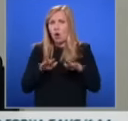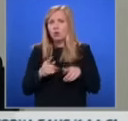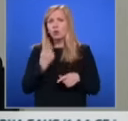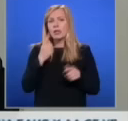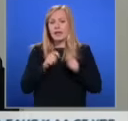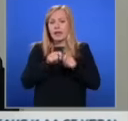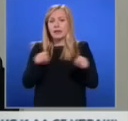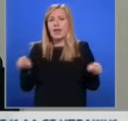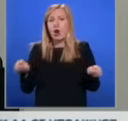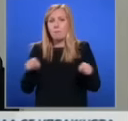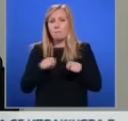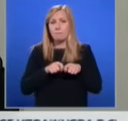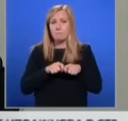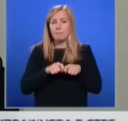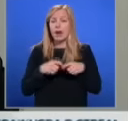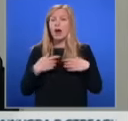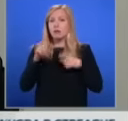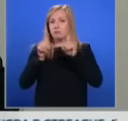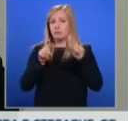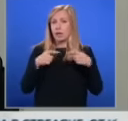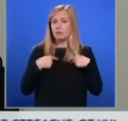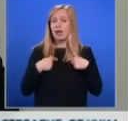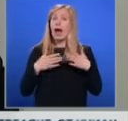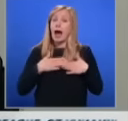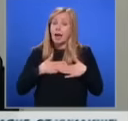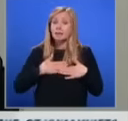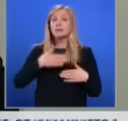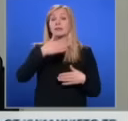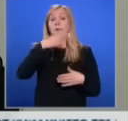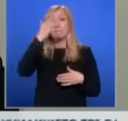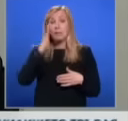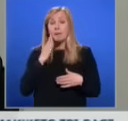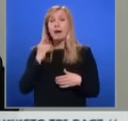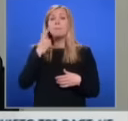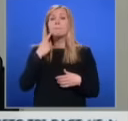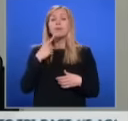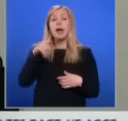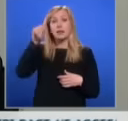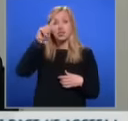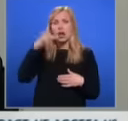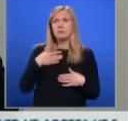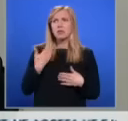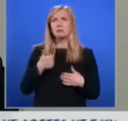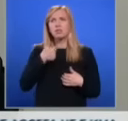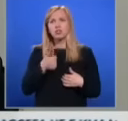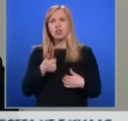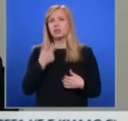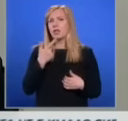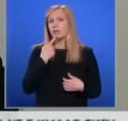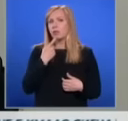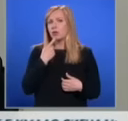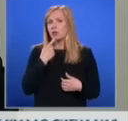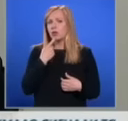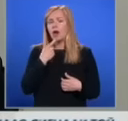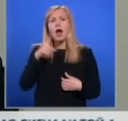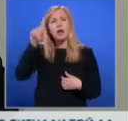гардероб. Бяхме аз и майка ми, и една млада жена, и малко момиченце. И аз бях малък, 6-7 годишен. Името